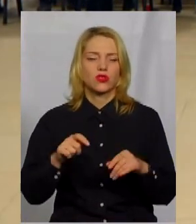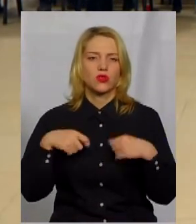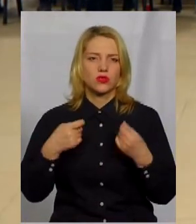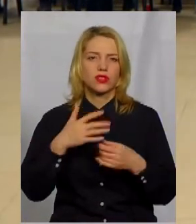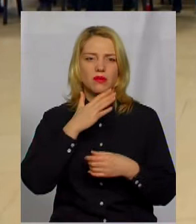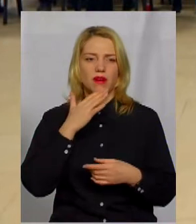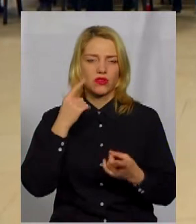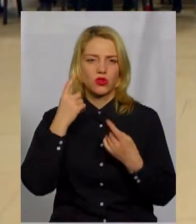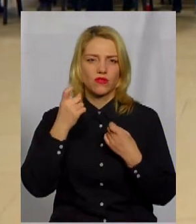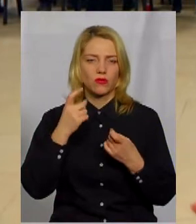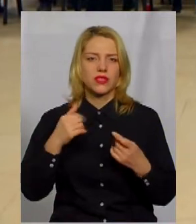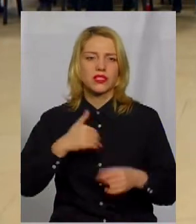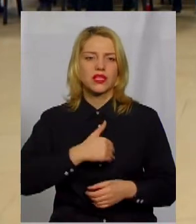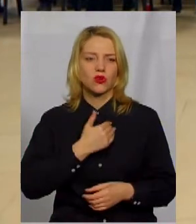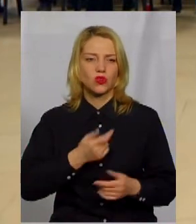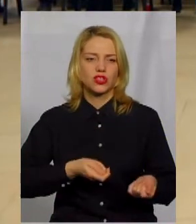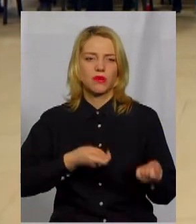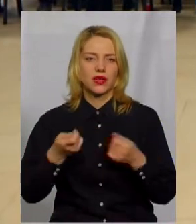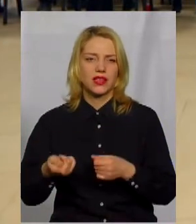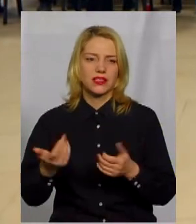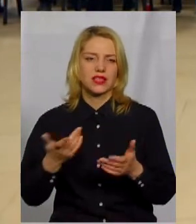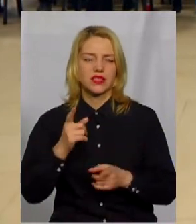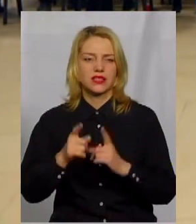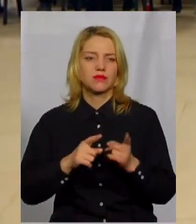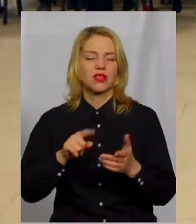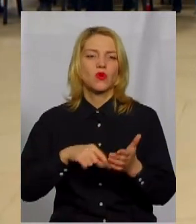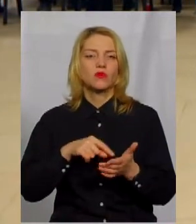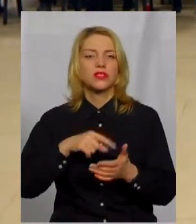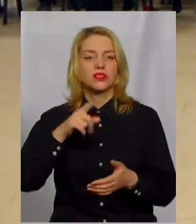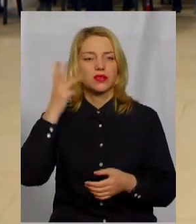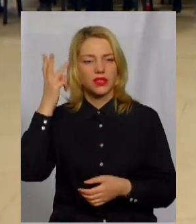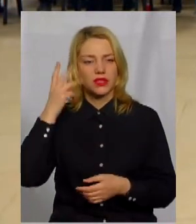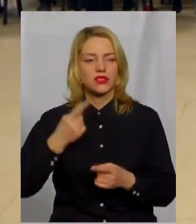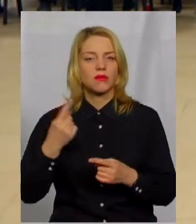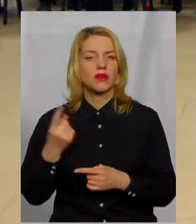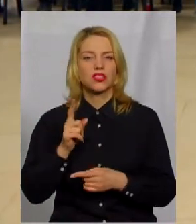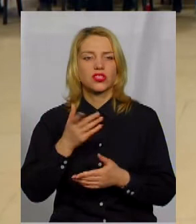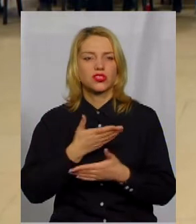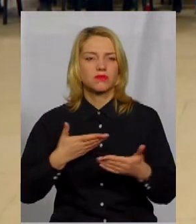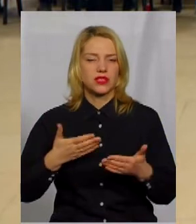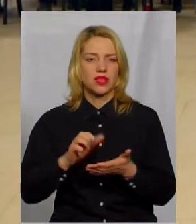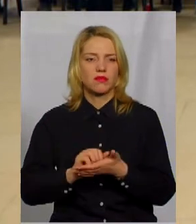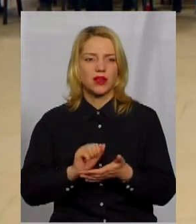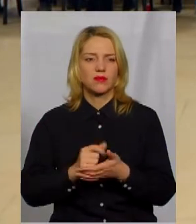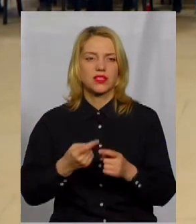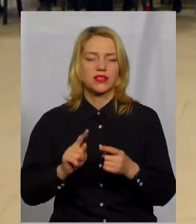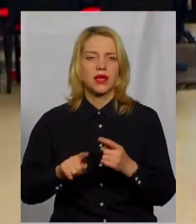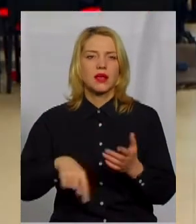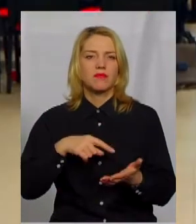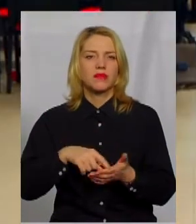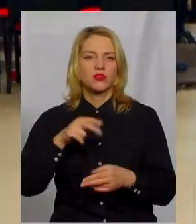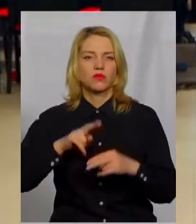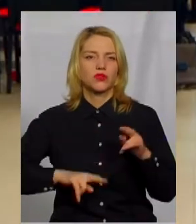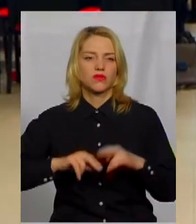інформації і хоче принести певні зміни в місті Хмельницькому. Перше, чим ми займаємося, це зараз містобудівною документацією.